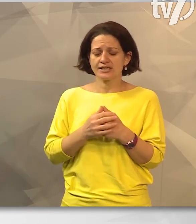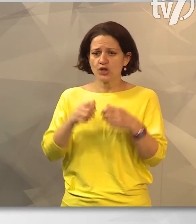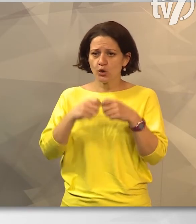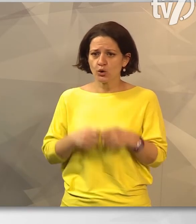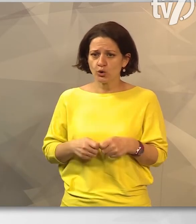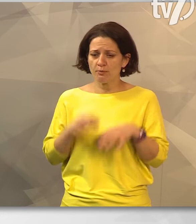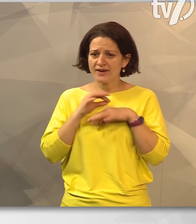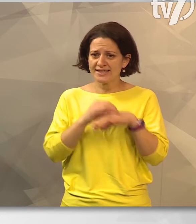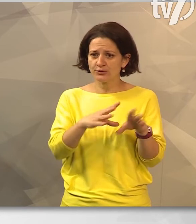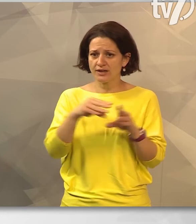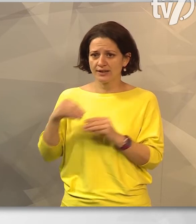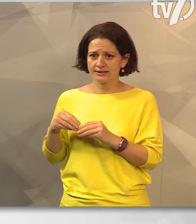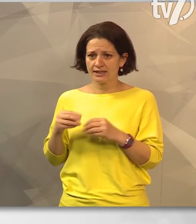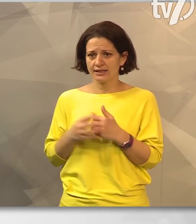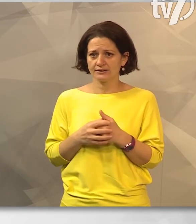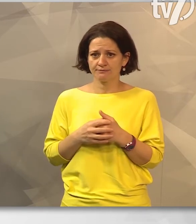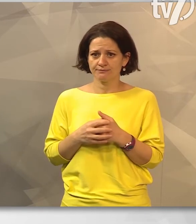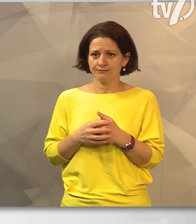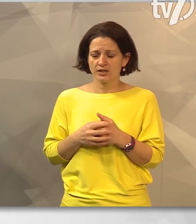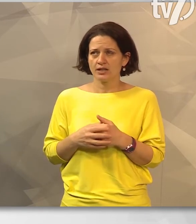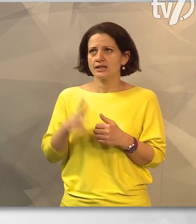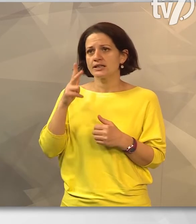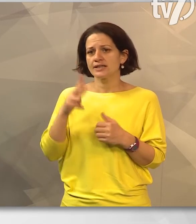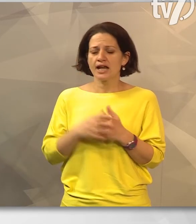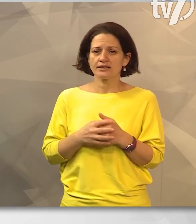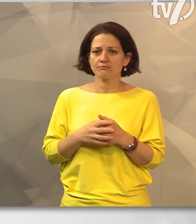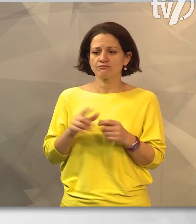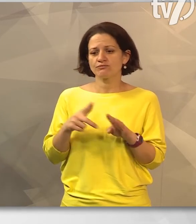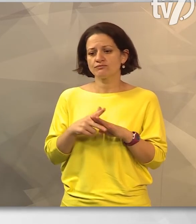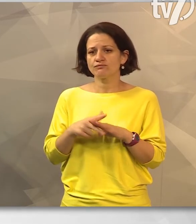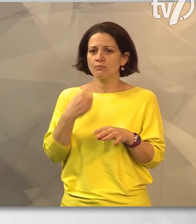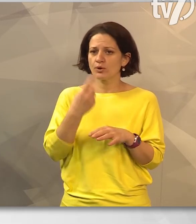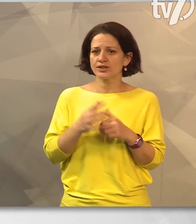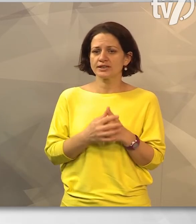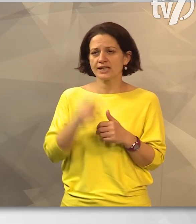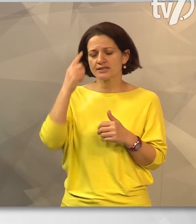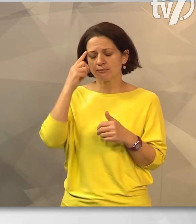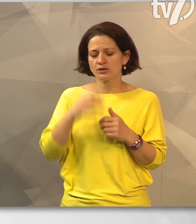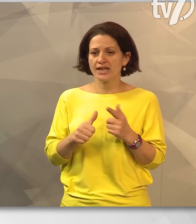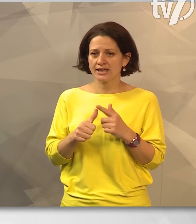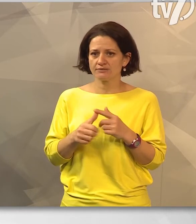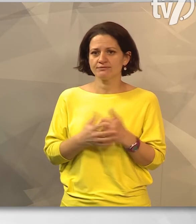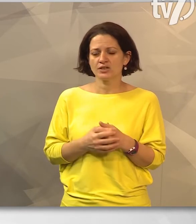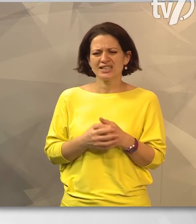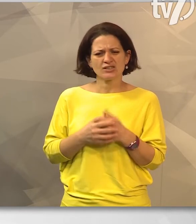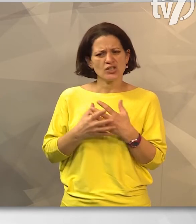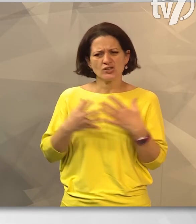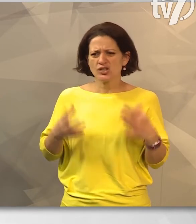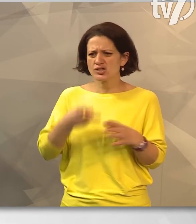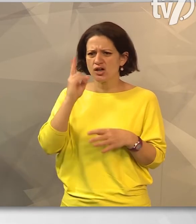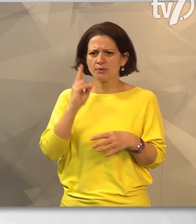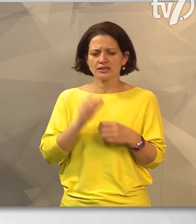fonalát a klub egyik vezetője vette fel. Most hirtelen három olyan dolgot mondanék róla, amihez szemben. Itt az egyik az iszonyatosan nagy